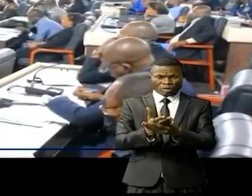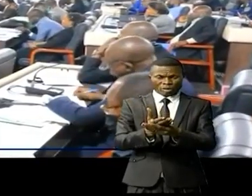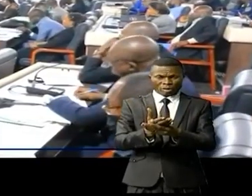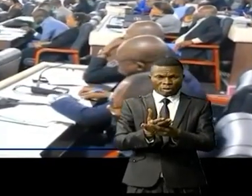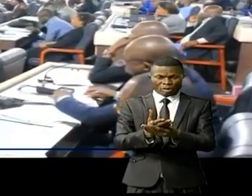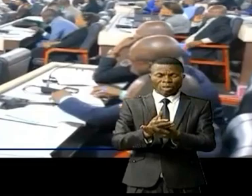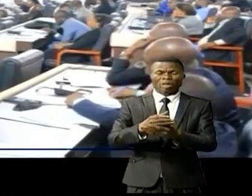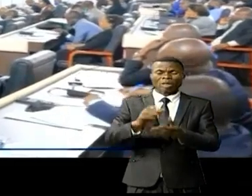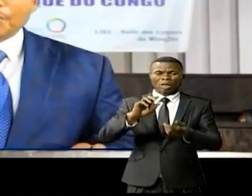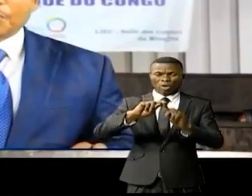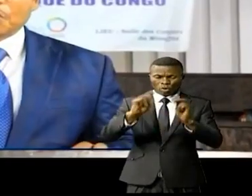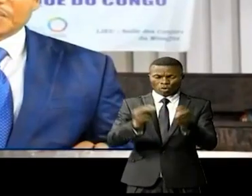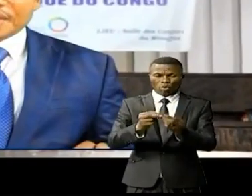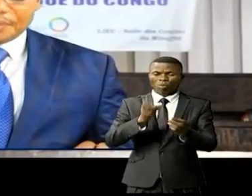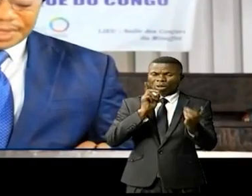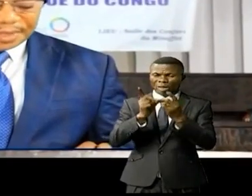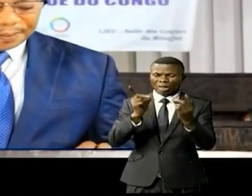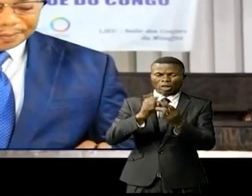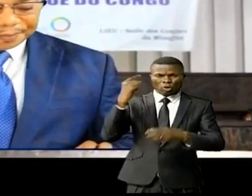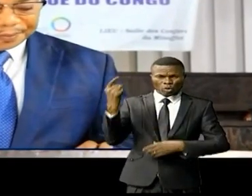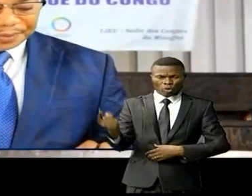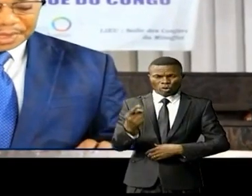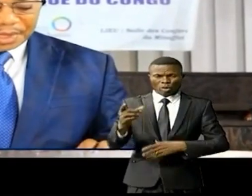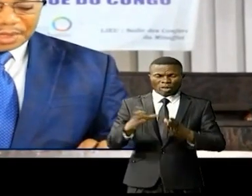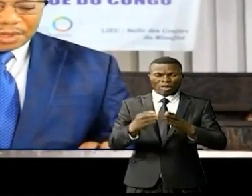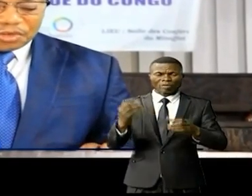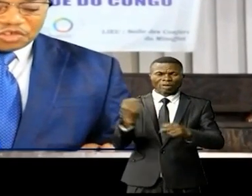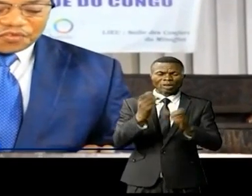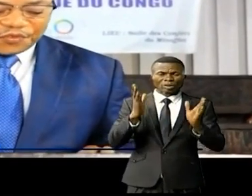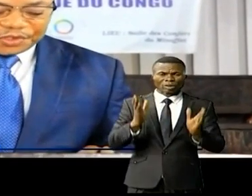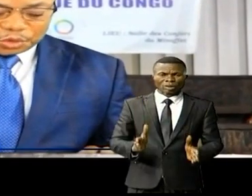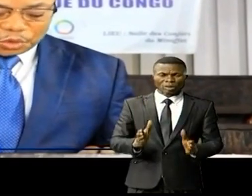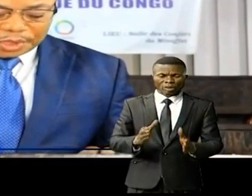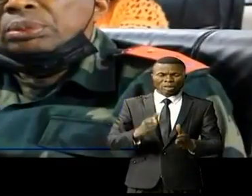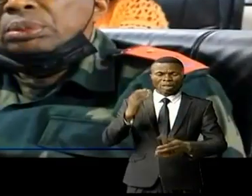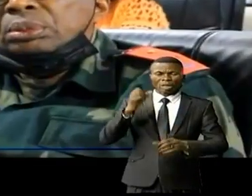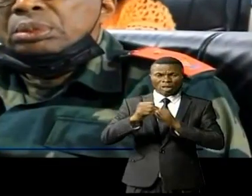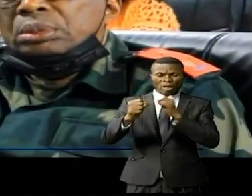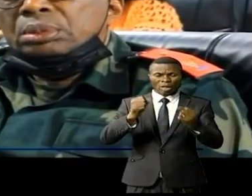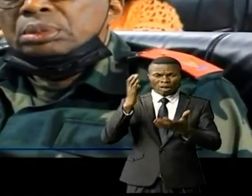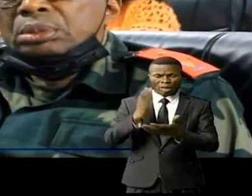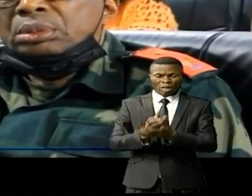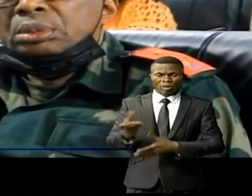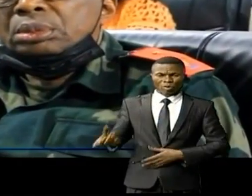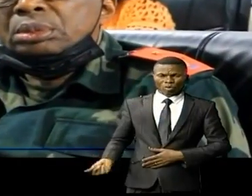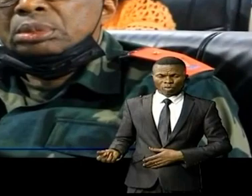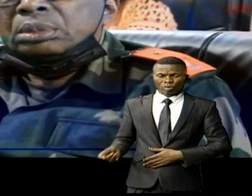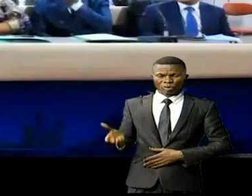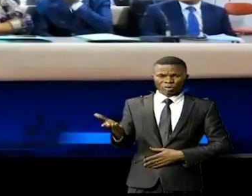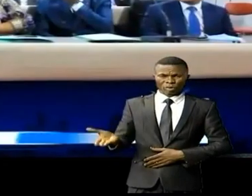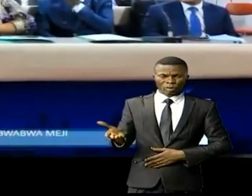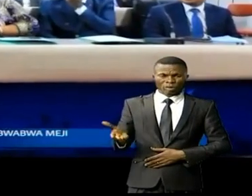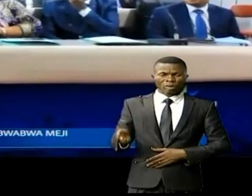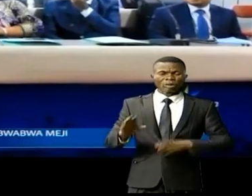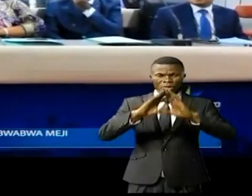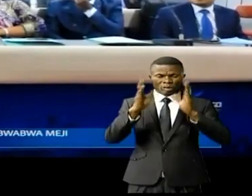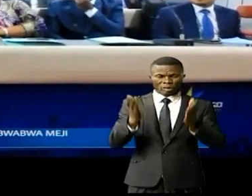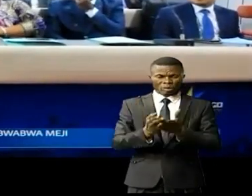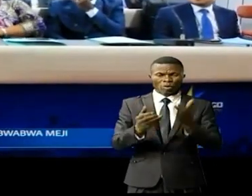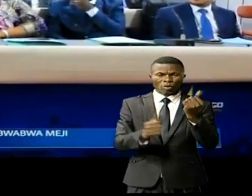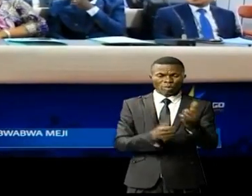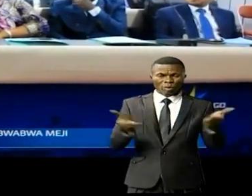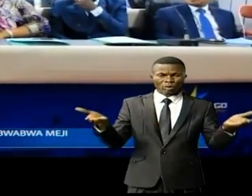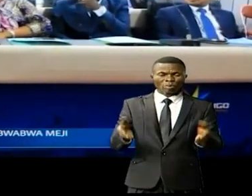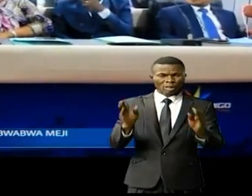permanent des concertations avec les acteurs dans la lutte contre la corruption. Tous les participants